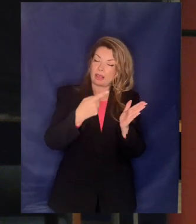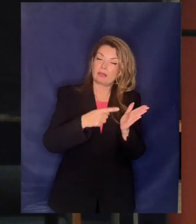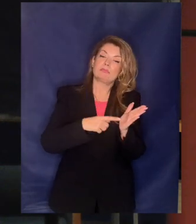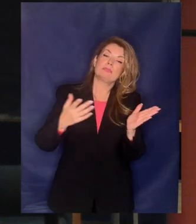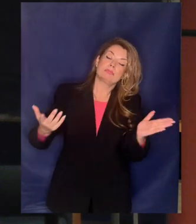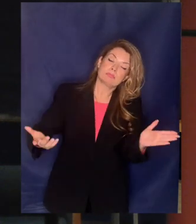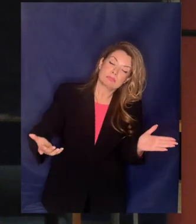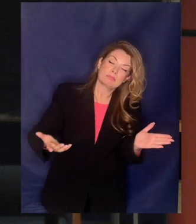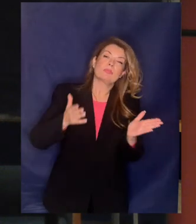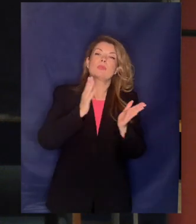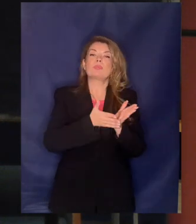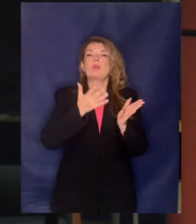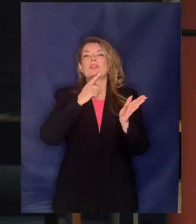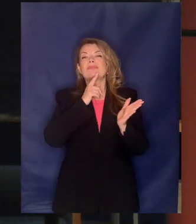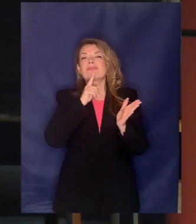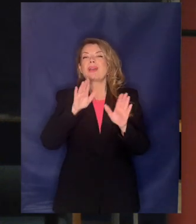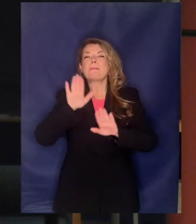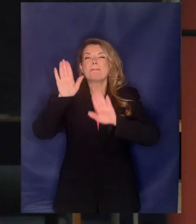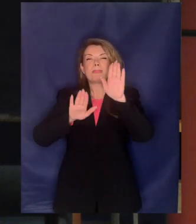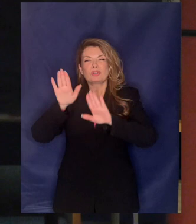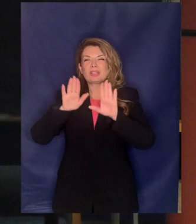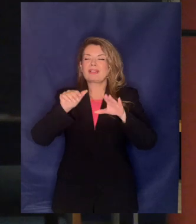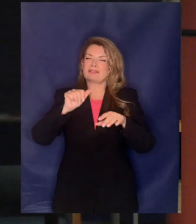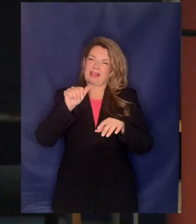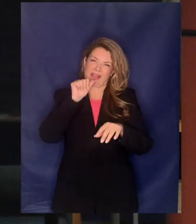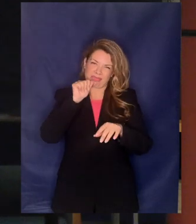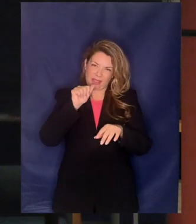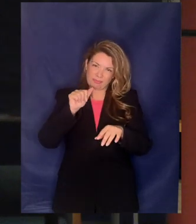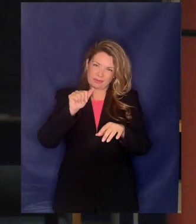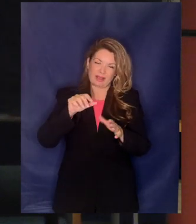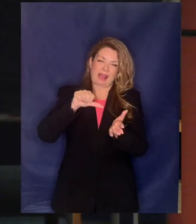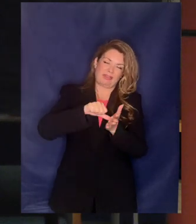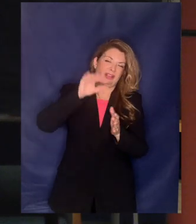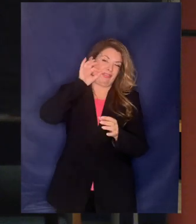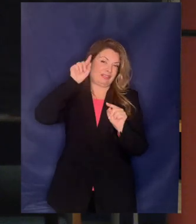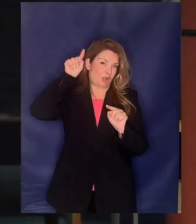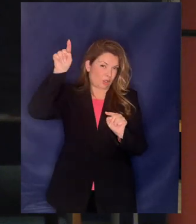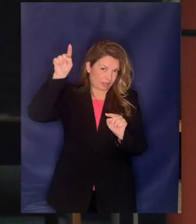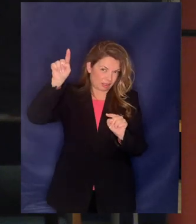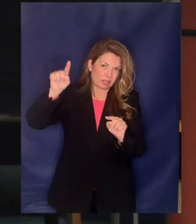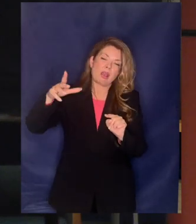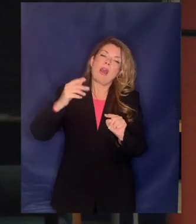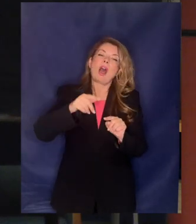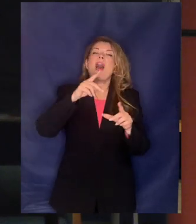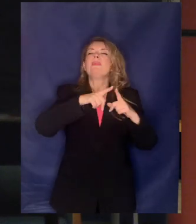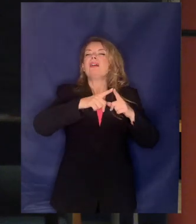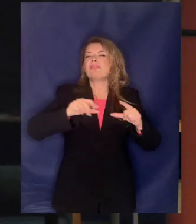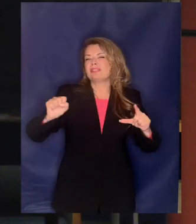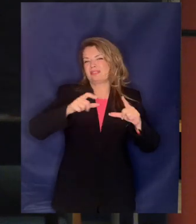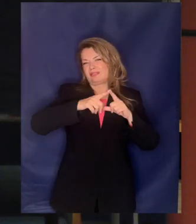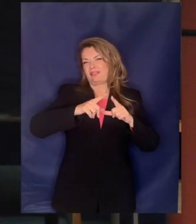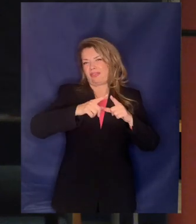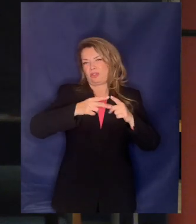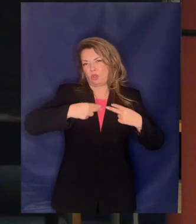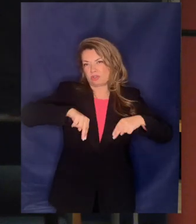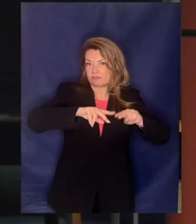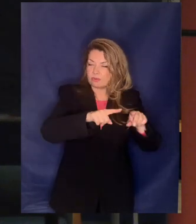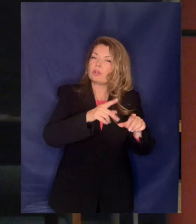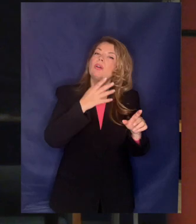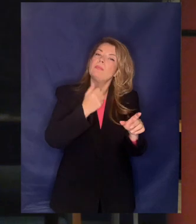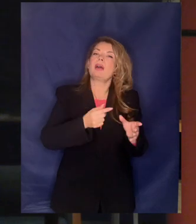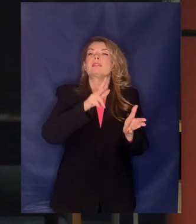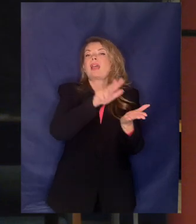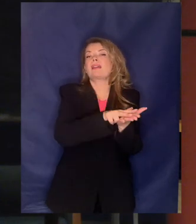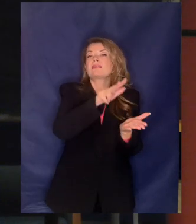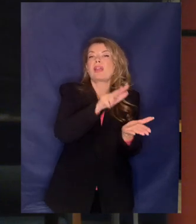αμεταβίβαστο και ακατάσχετο οι μετοχές της ΕΔΑΤ και της ΕΙΑΤ και σε κάθε διοικητικό συμβούλιο της ΕΔΑΤ θα υπάρχει